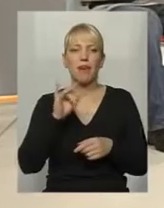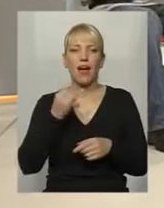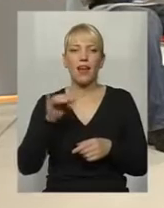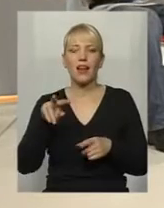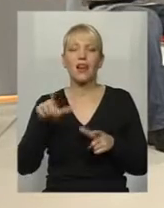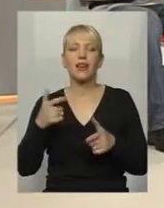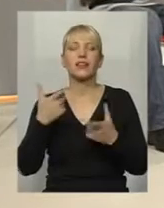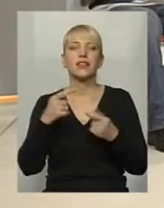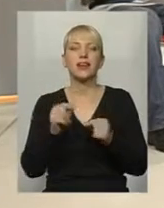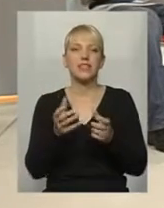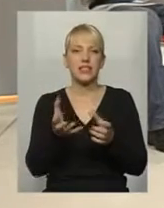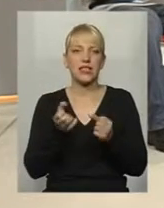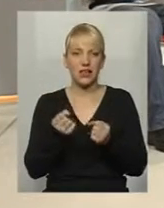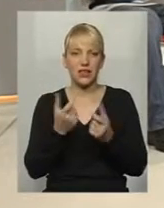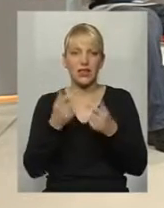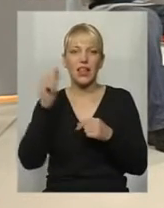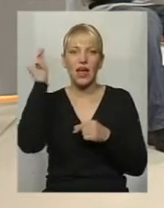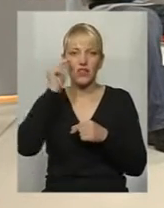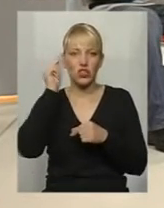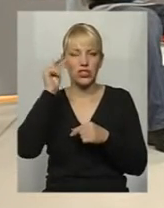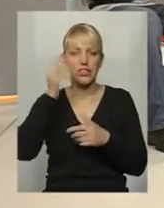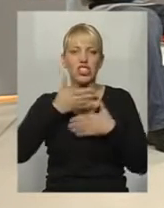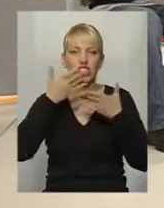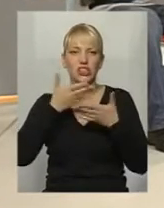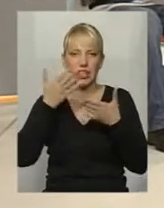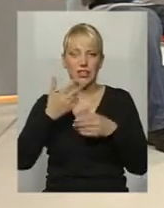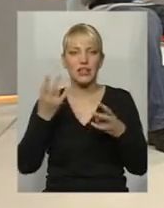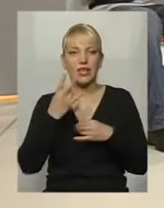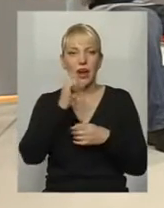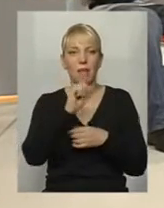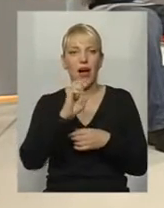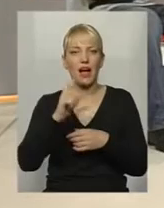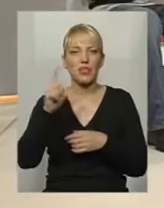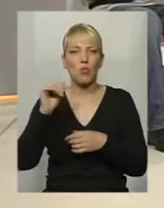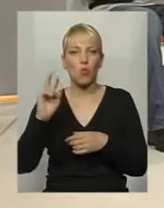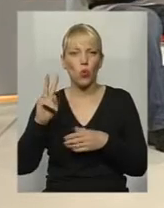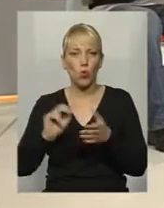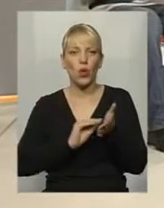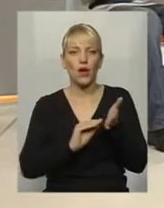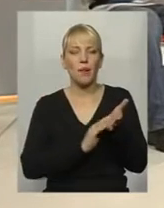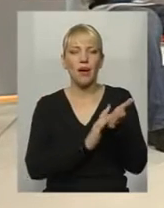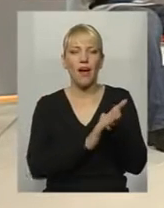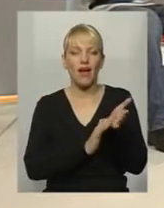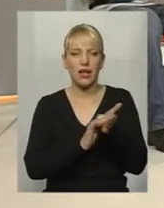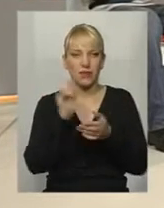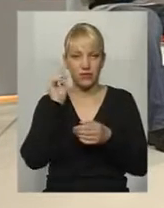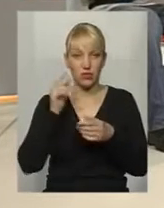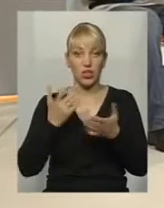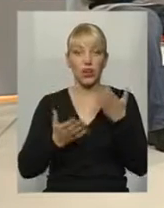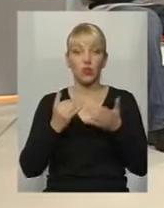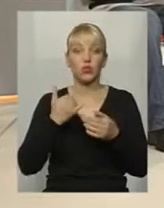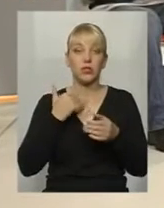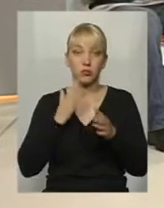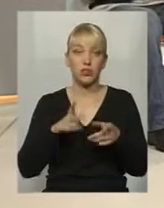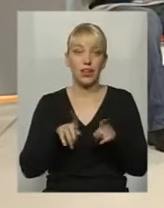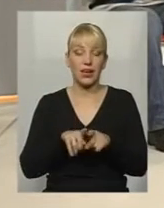щоб читати по ньому, знати азбуку Брайля. Якщо існує такий реабілітаційний центр, в ньому 9 більше, напрямків